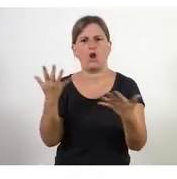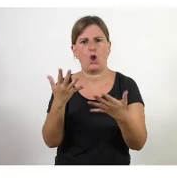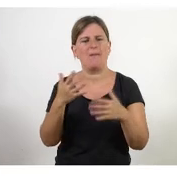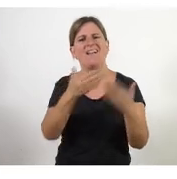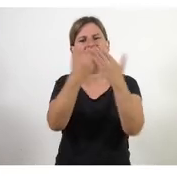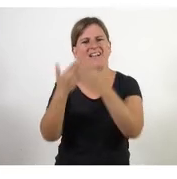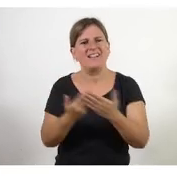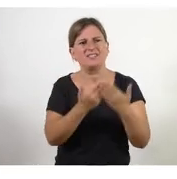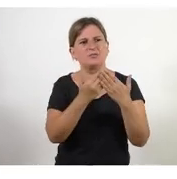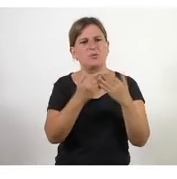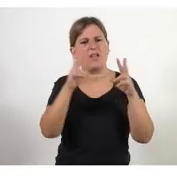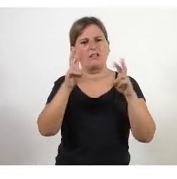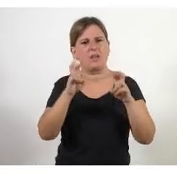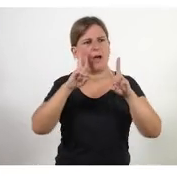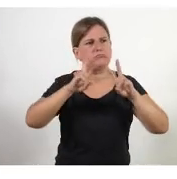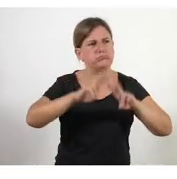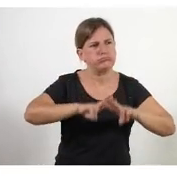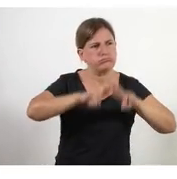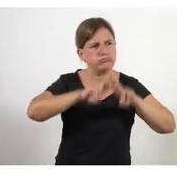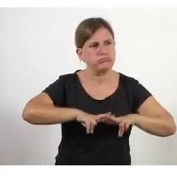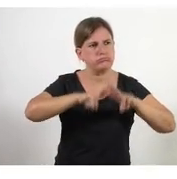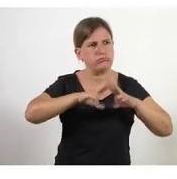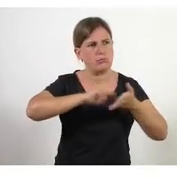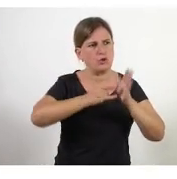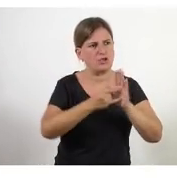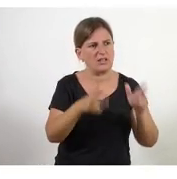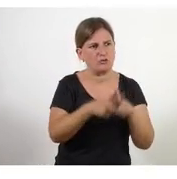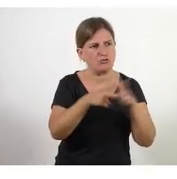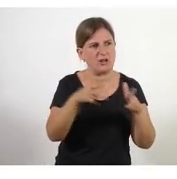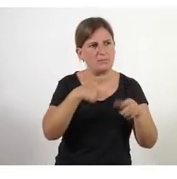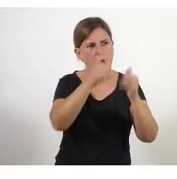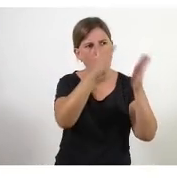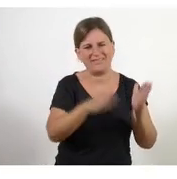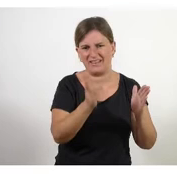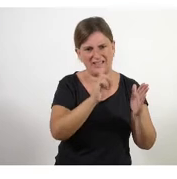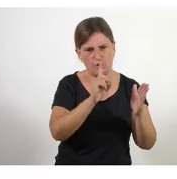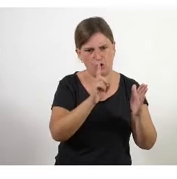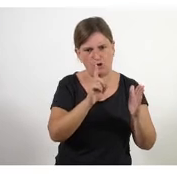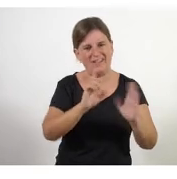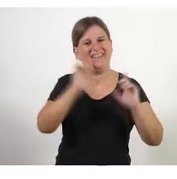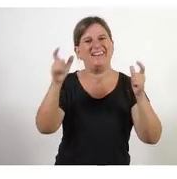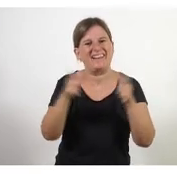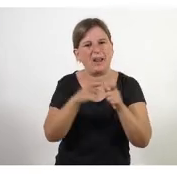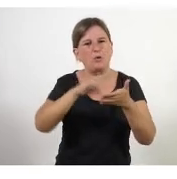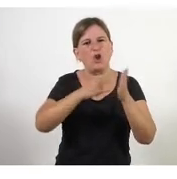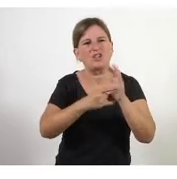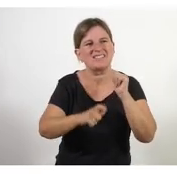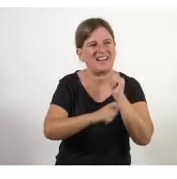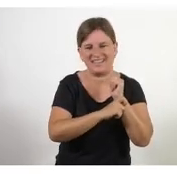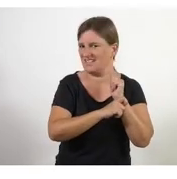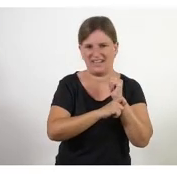projectes socials no per analitzar com anem com a entitat no no són reunions tàctiques ni